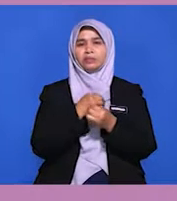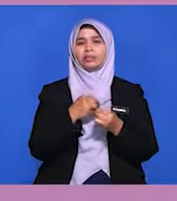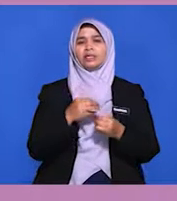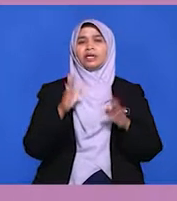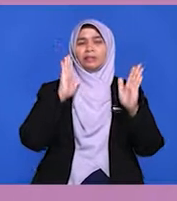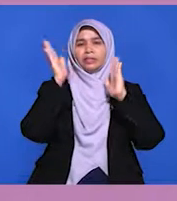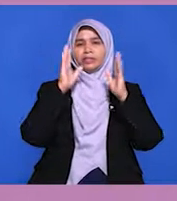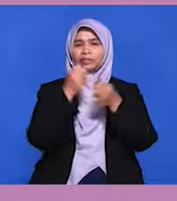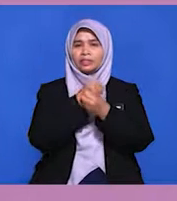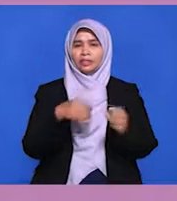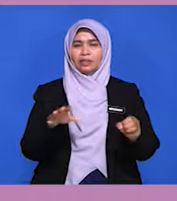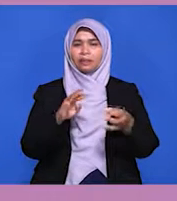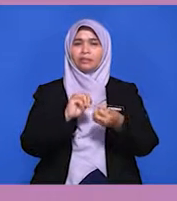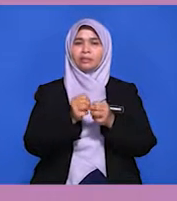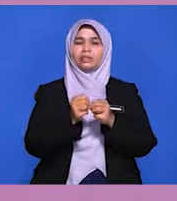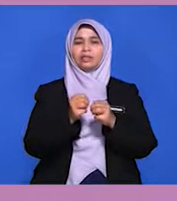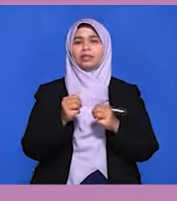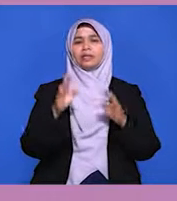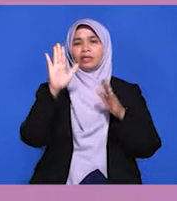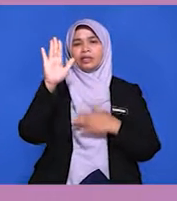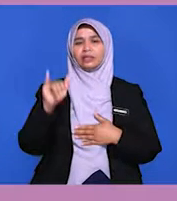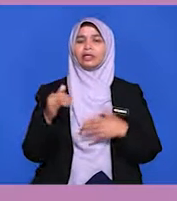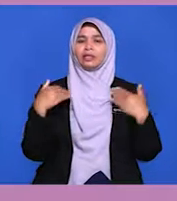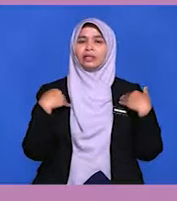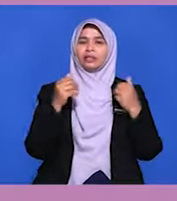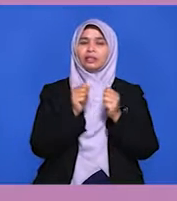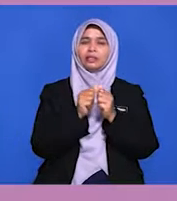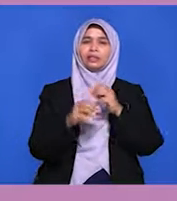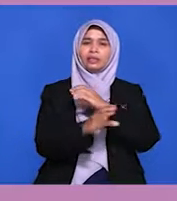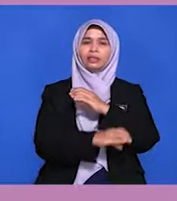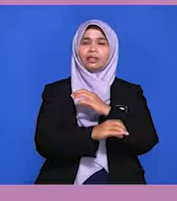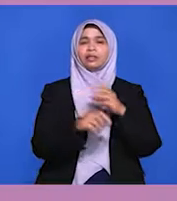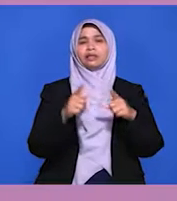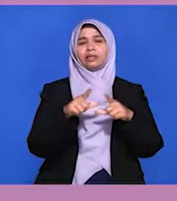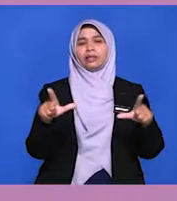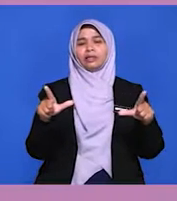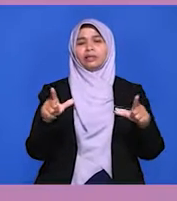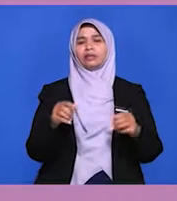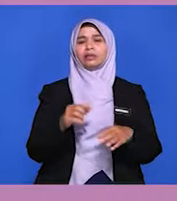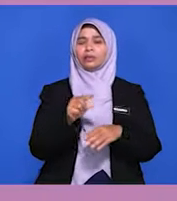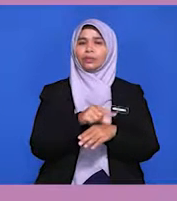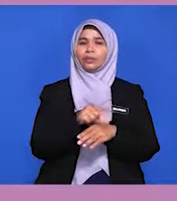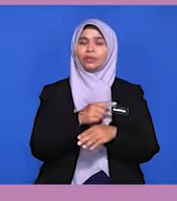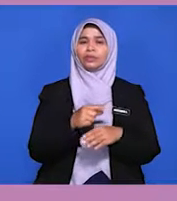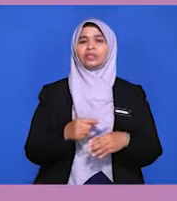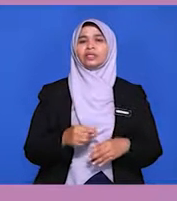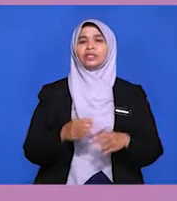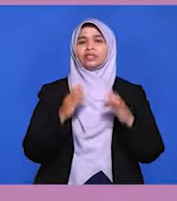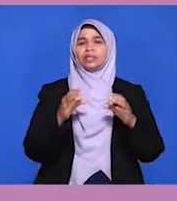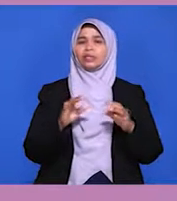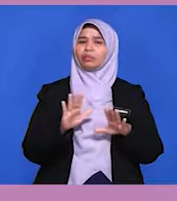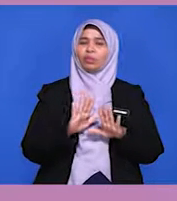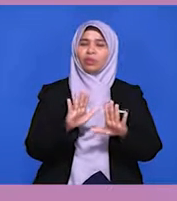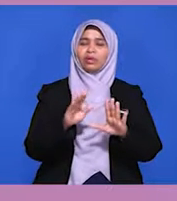menyelesaikan masalah yang timbul antara negara lain dengan negara lain melalui strategi menolak